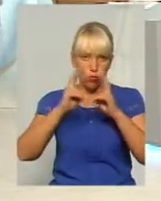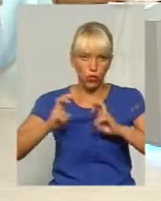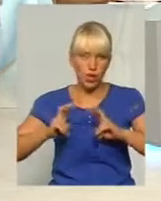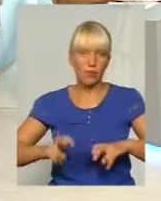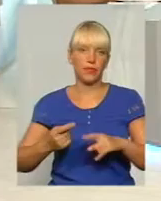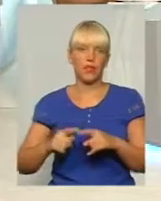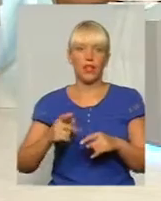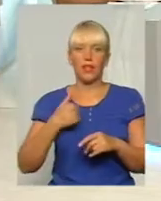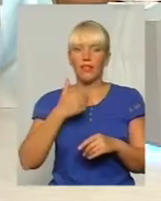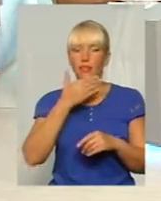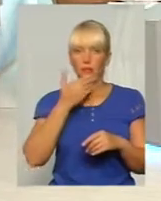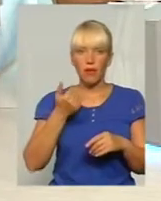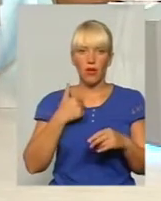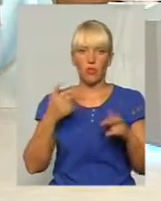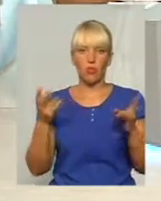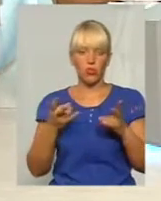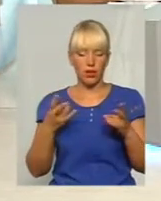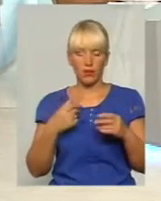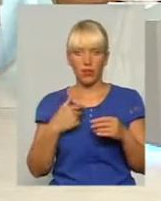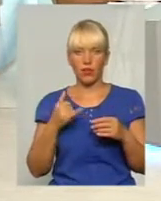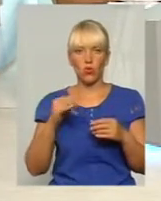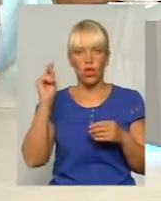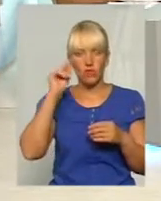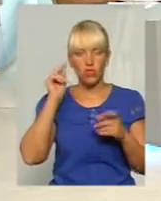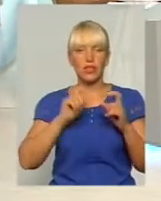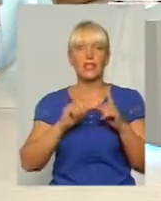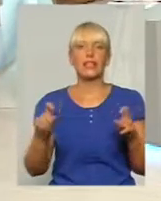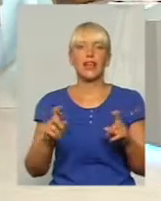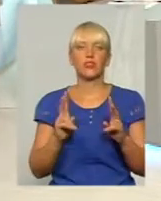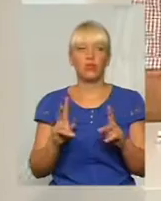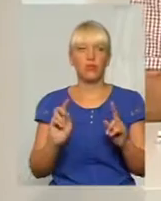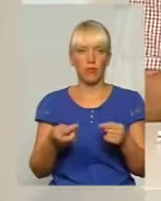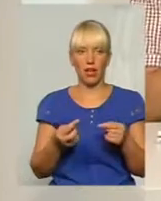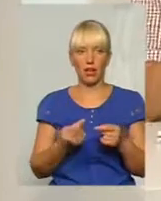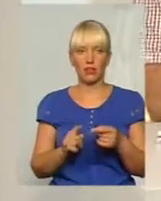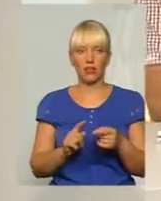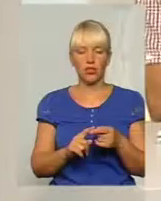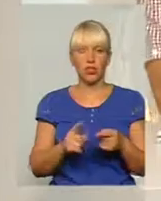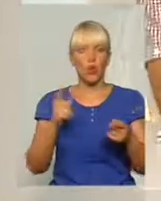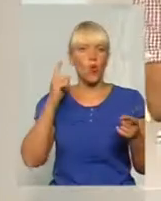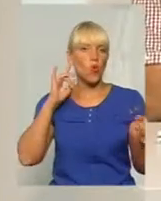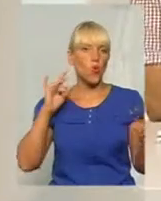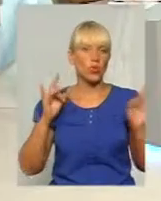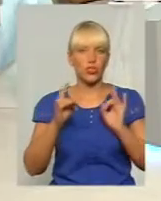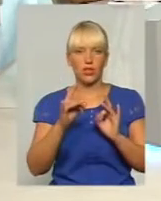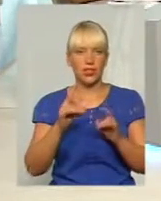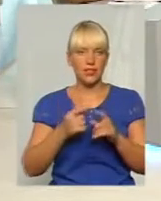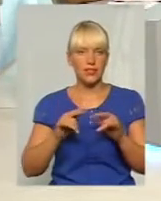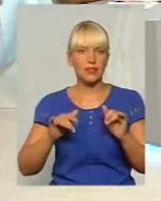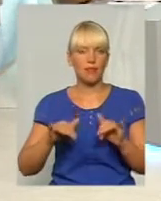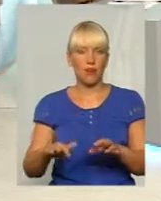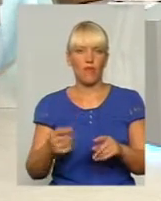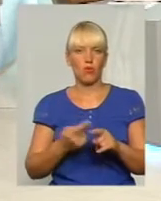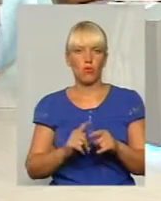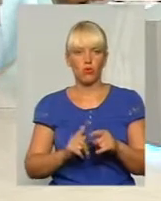сьогодні в вищих, чи взагалі в навчальних закладах, які вимагають... Все ж такі гучні справи і по цьому